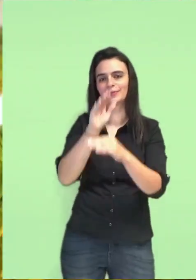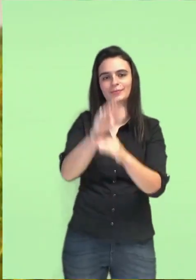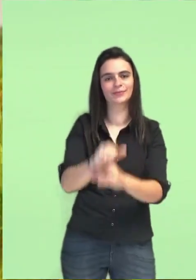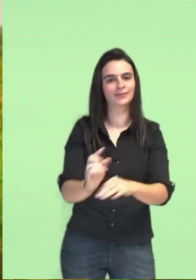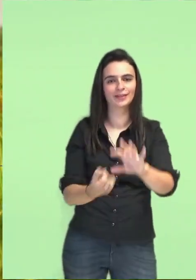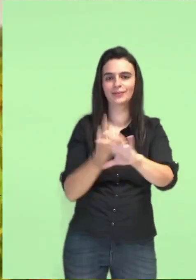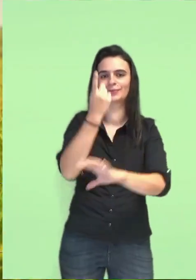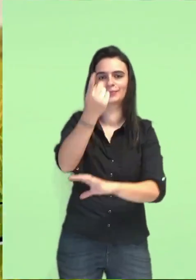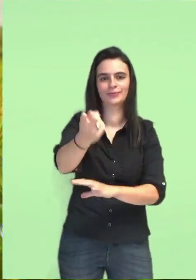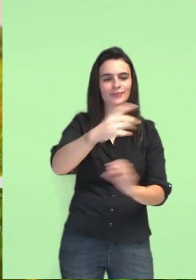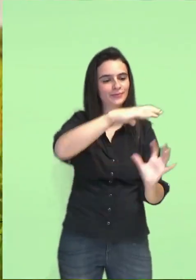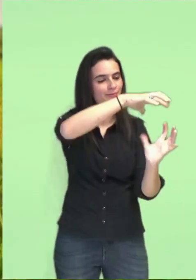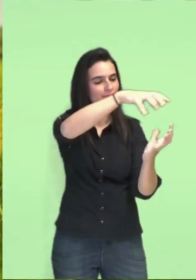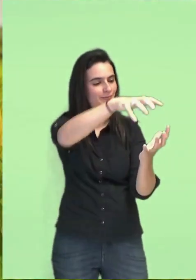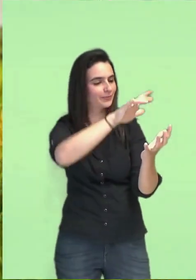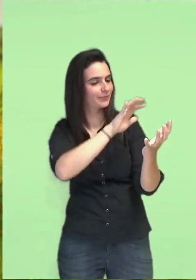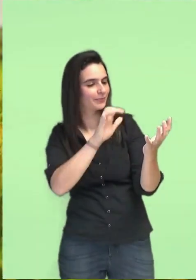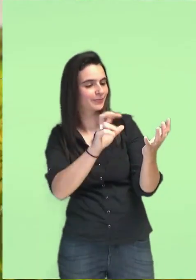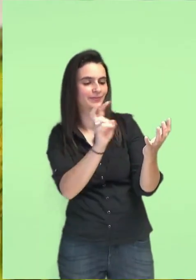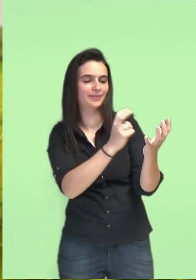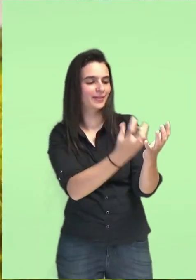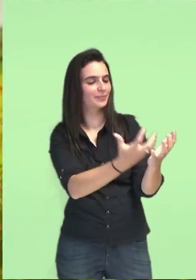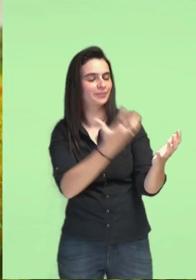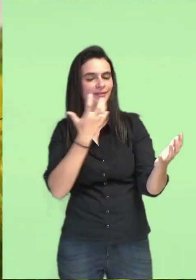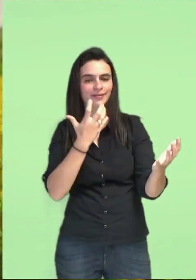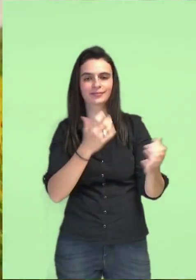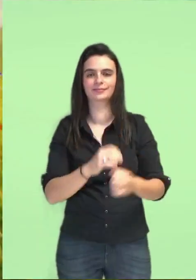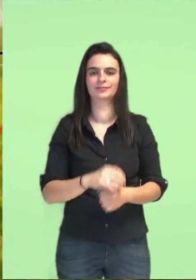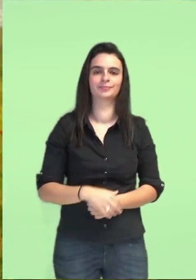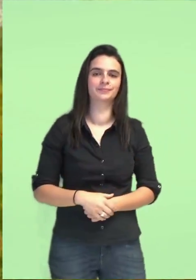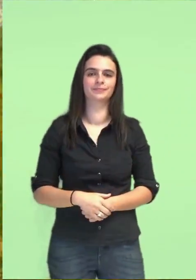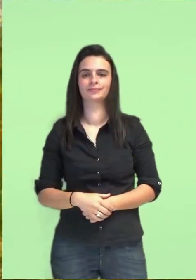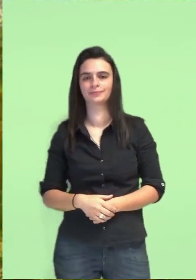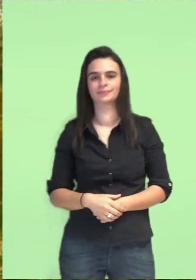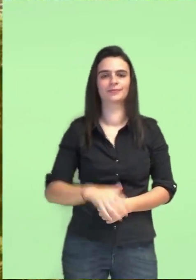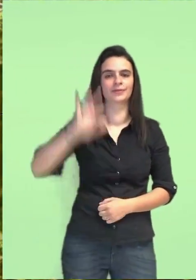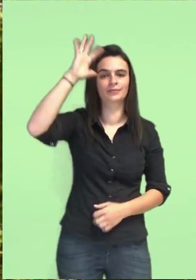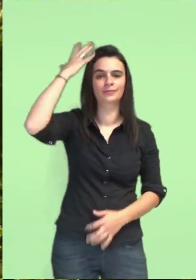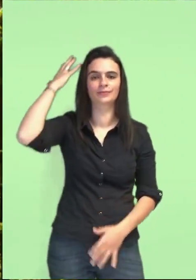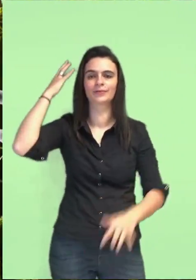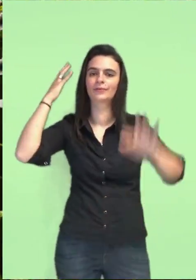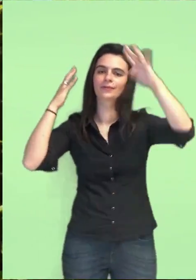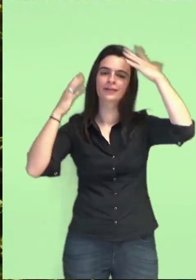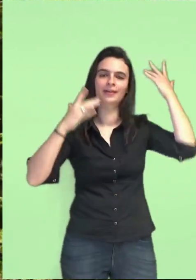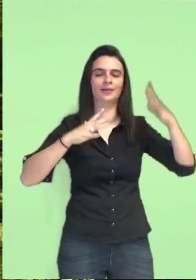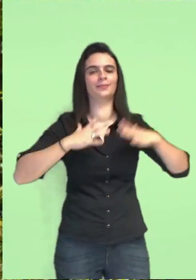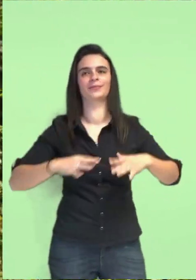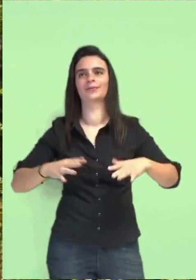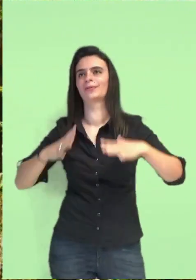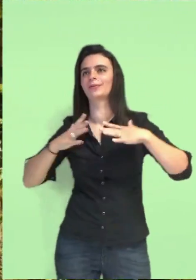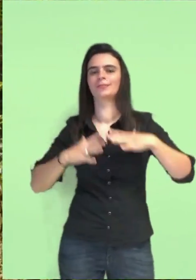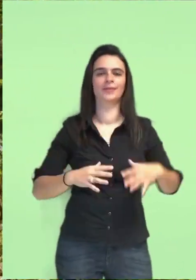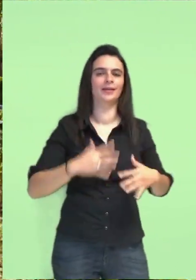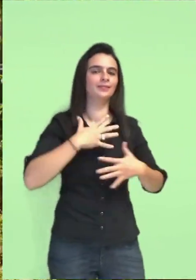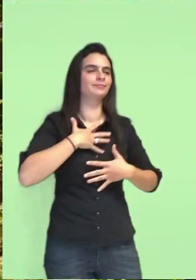Écolo Écolo Jamais trop Se balader dans la forêt